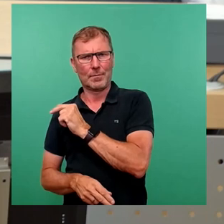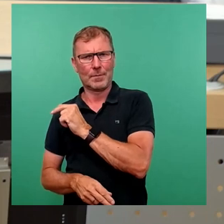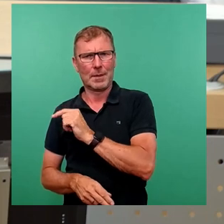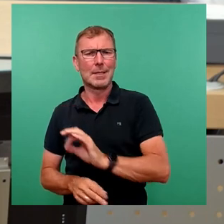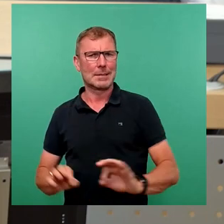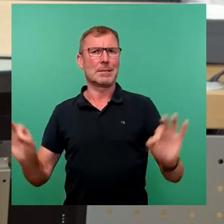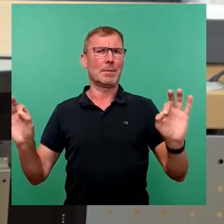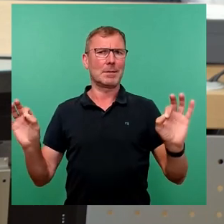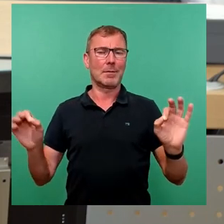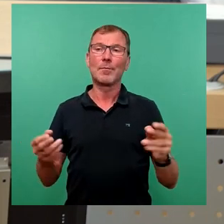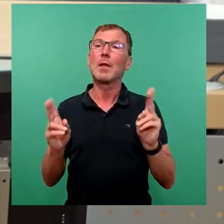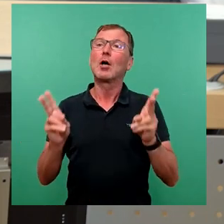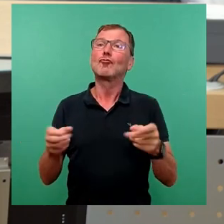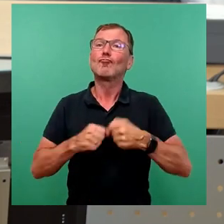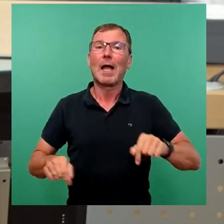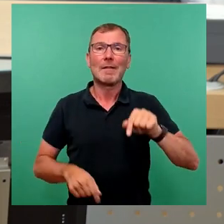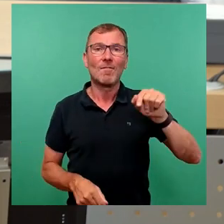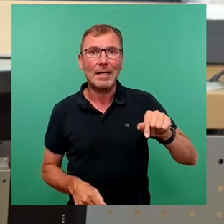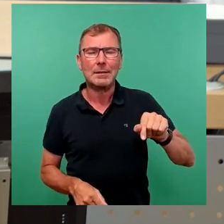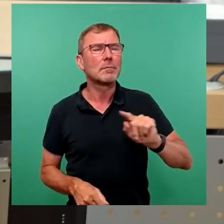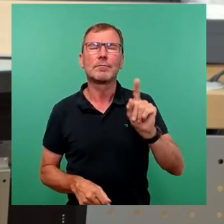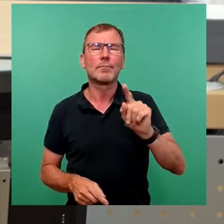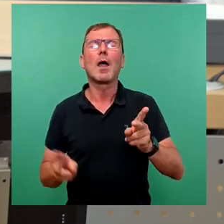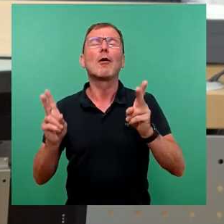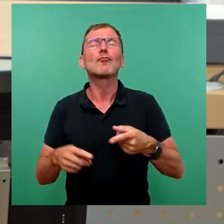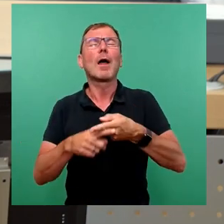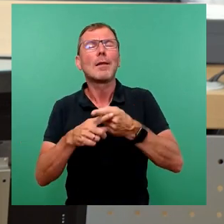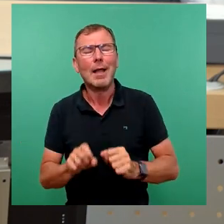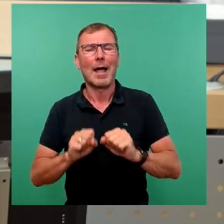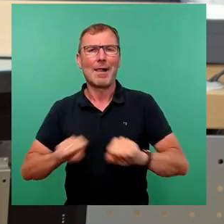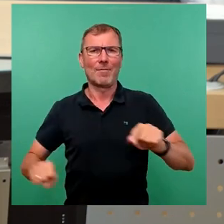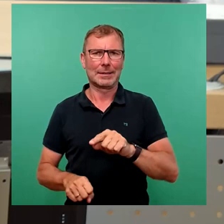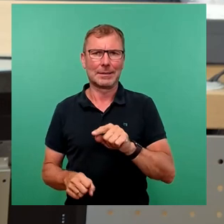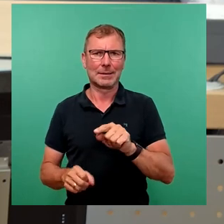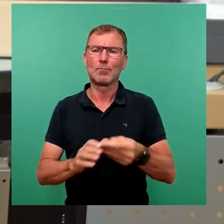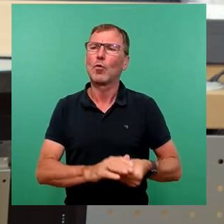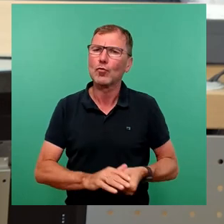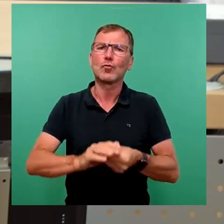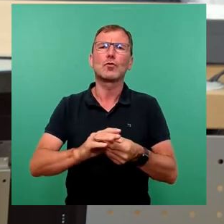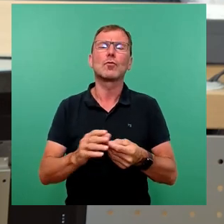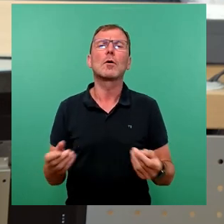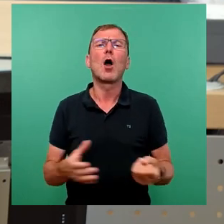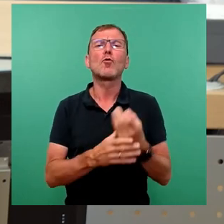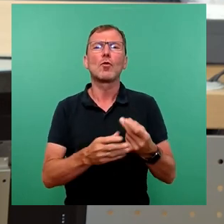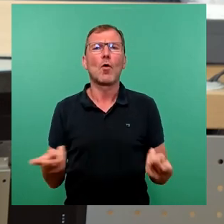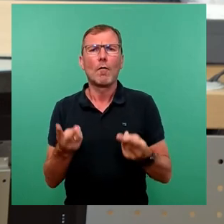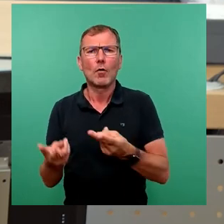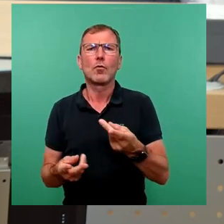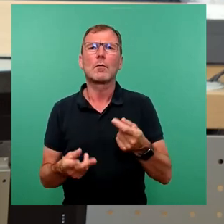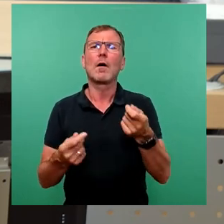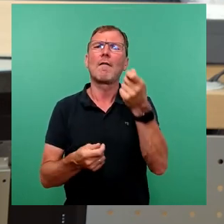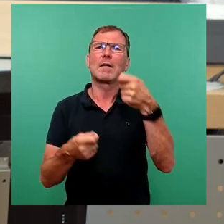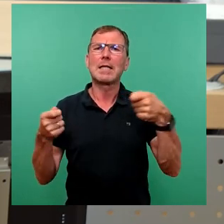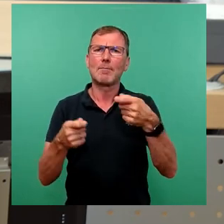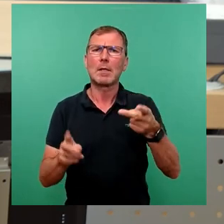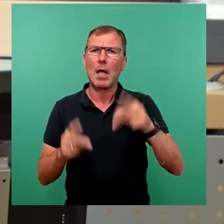solches Stadtteilfest mit Unterstützung aus der Kulturförderung oder mit finanziellen Mitteln der